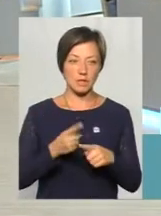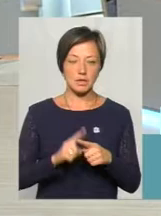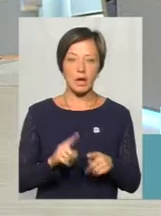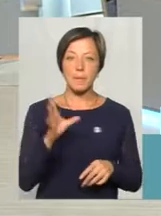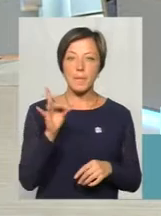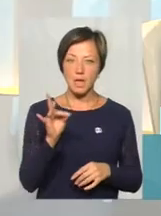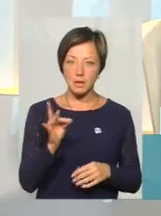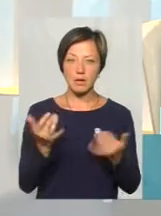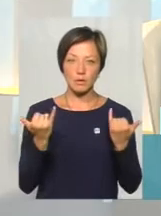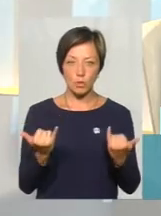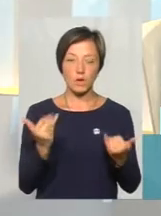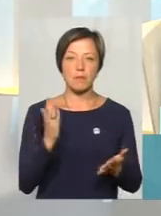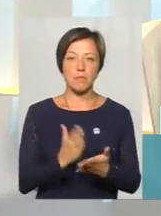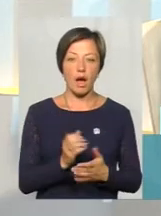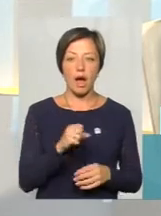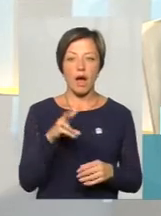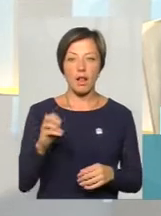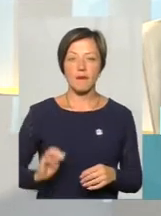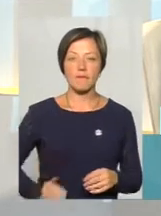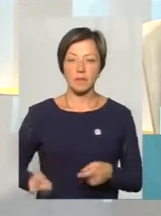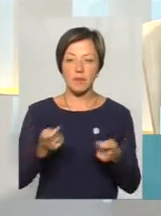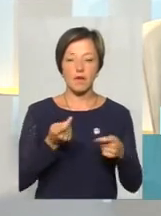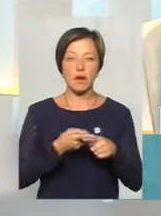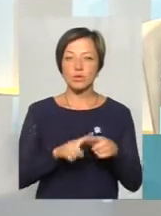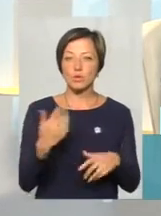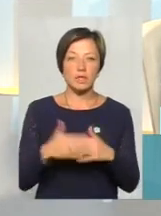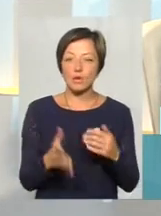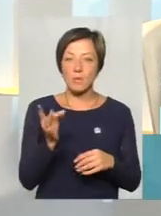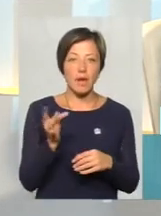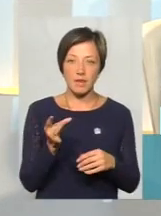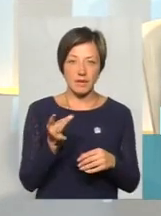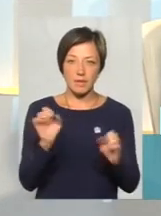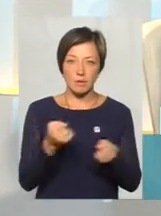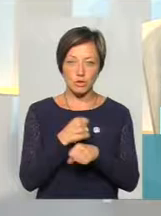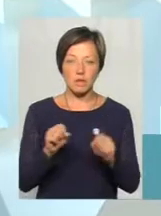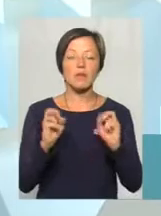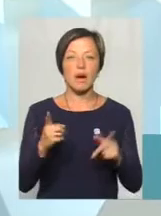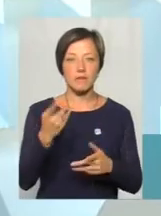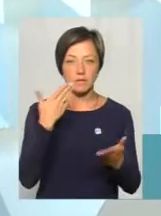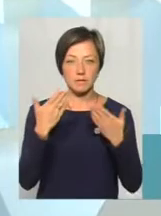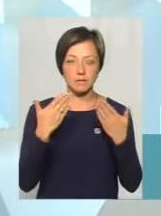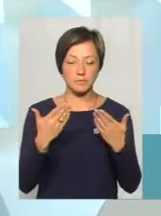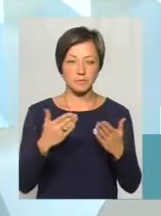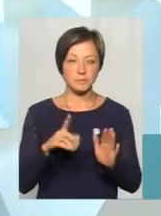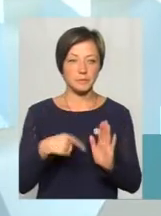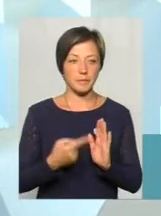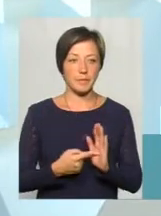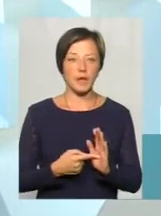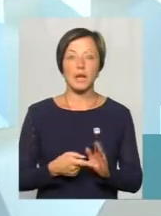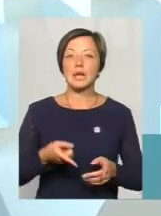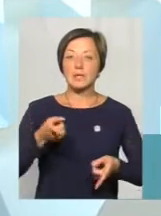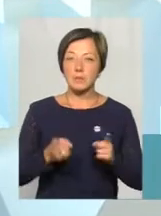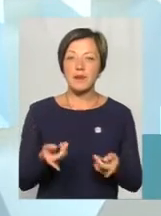гривень маємо сьогодні, але перевізники говорять, що це вчорашній день. Як ви думаєте? Ну, насправді, ми взяли